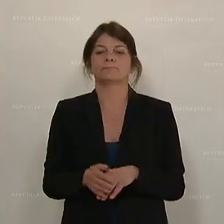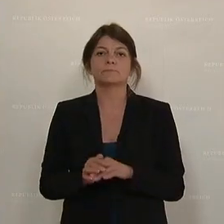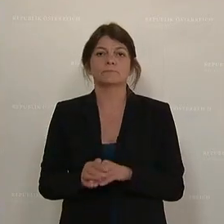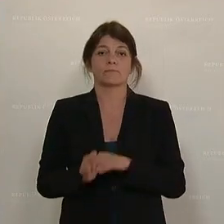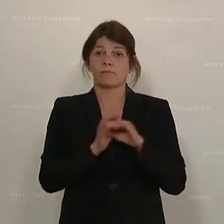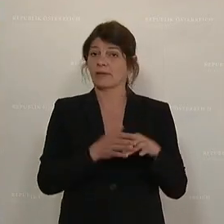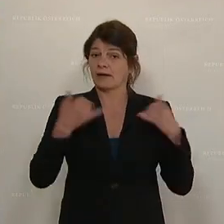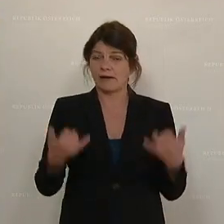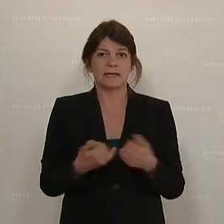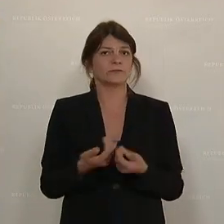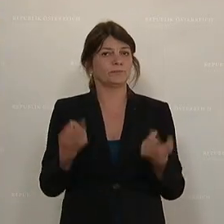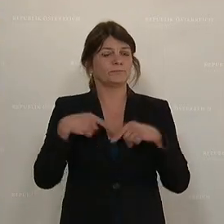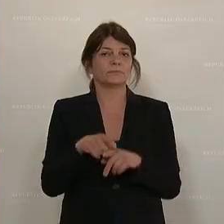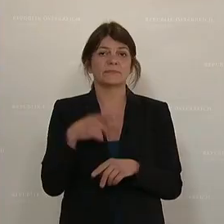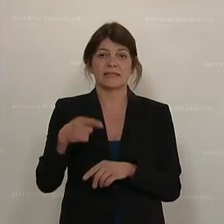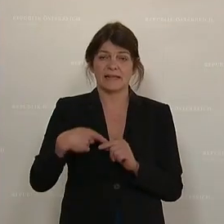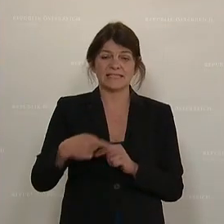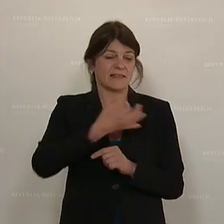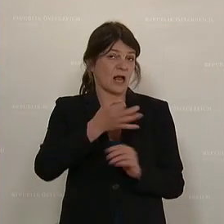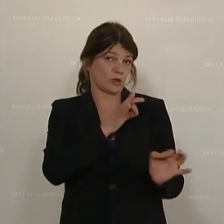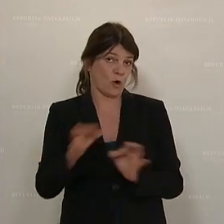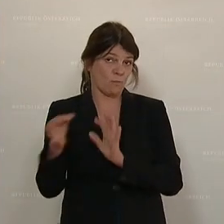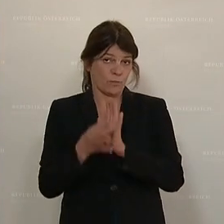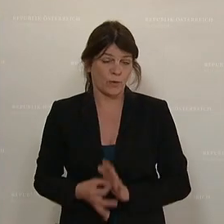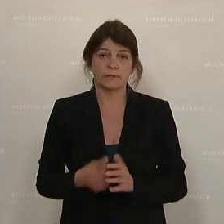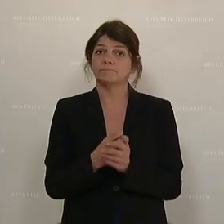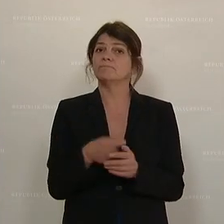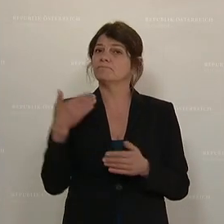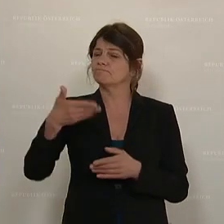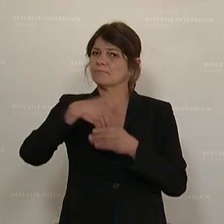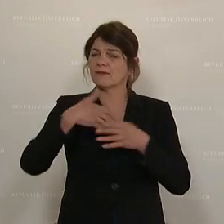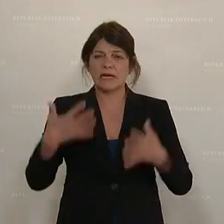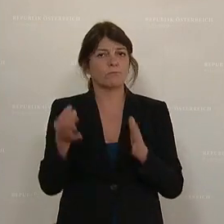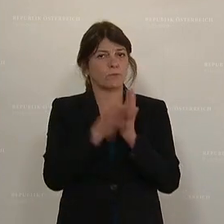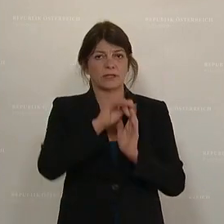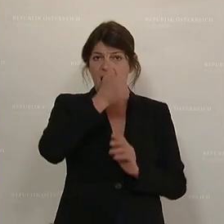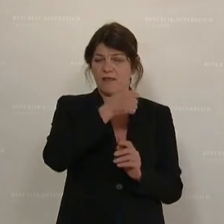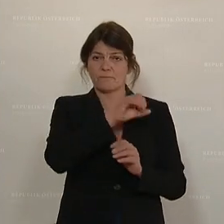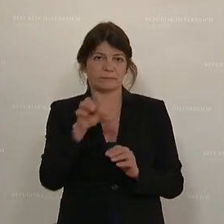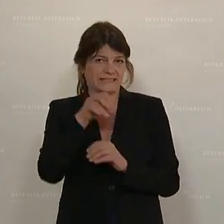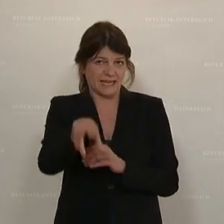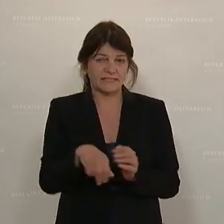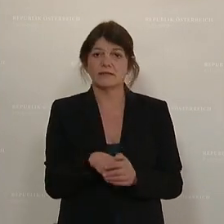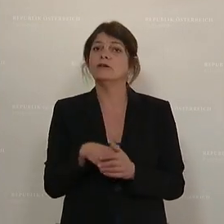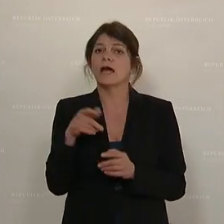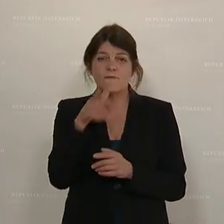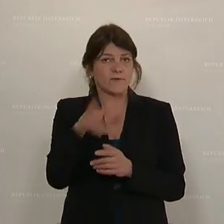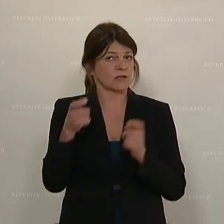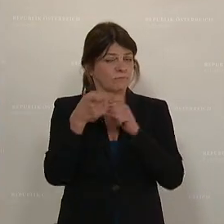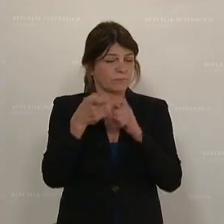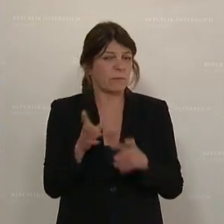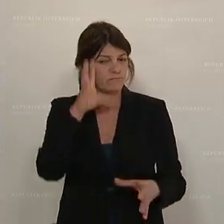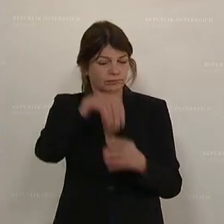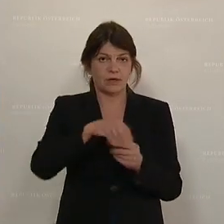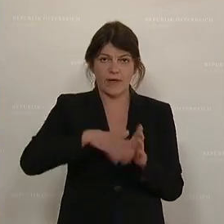Damit kommen wir nun zu den nächsten Tagesordnungspunkten. Es sind das die Punkte 11 bis 13, über welche die Debatte...